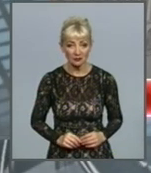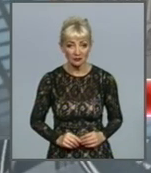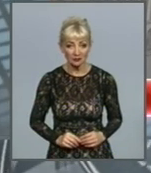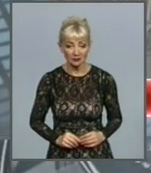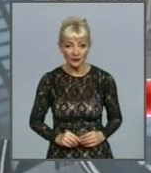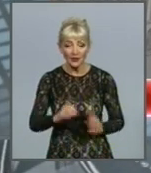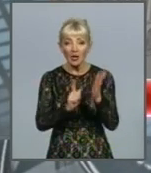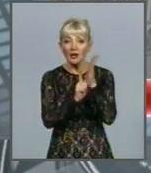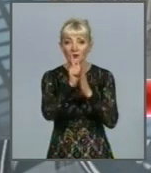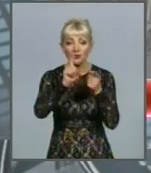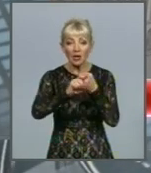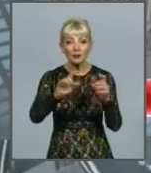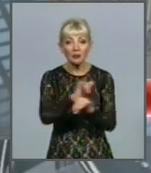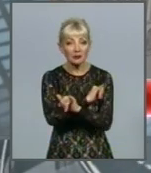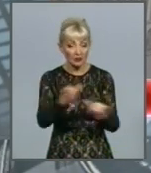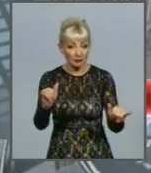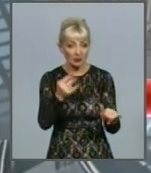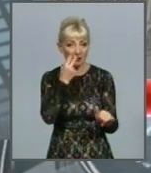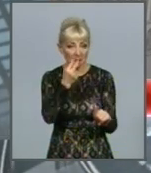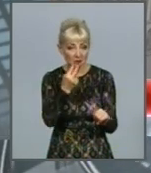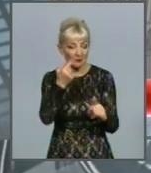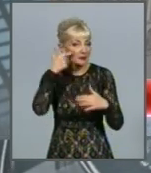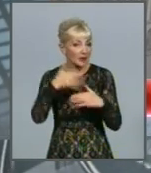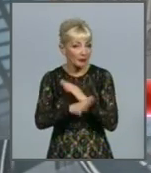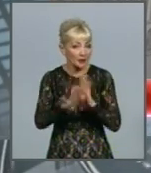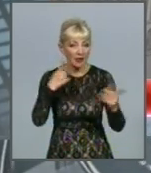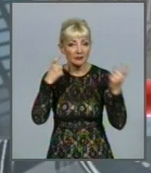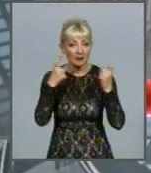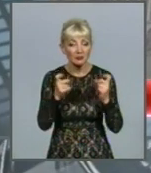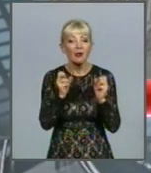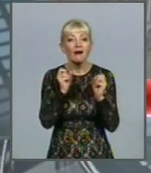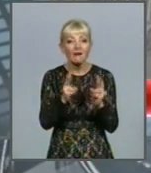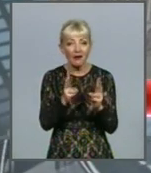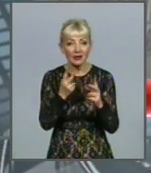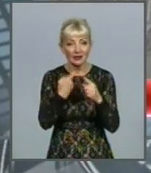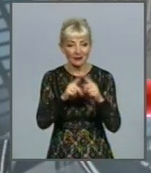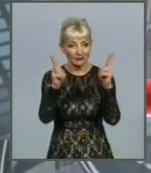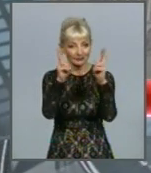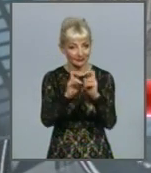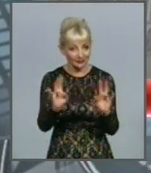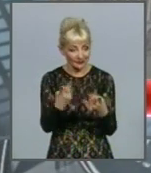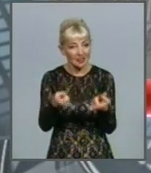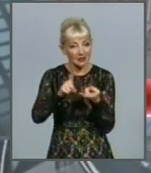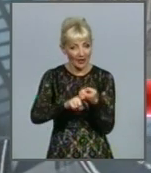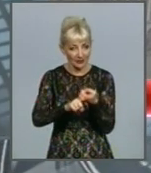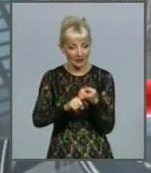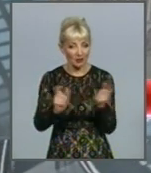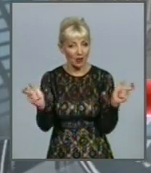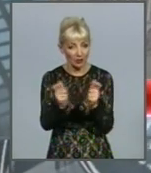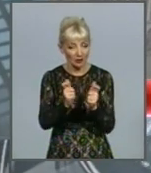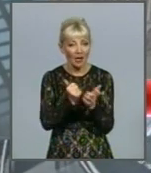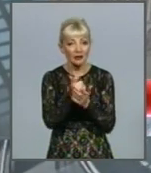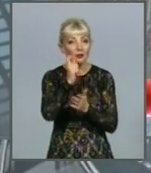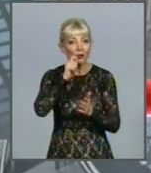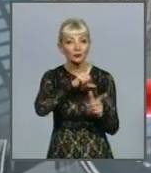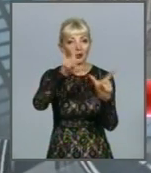На початку пандемії, з огляду на брак розуміння та інформації про те, як обійти, обстеження, пов'язані з карантином, кількість українців, що